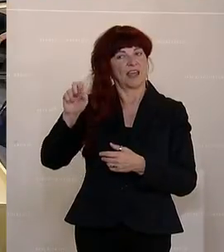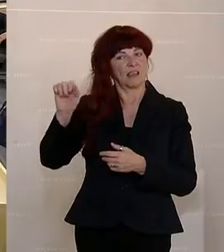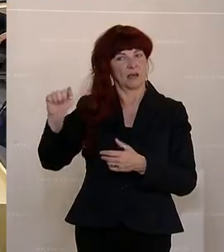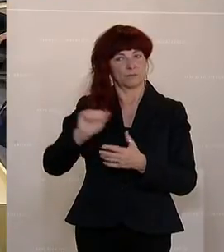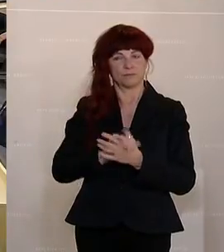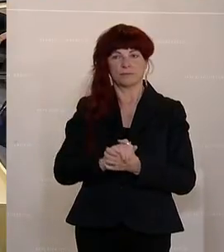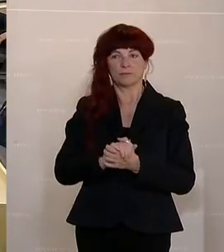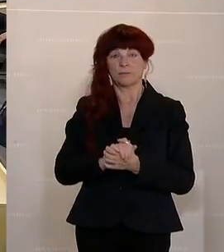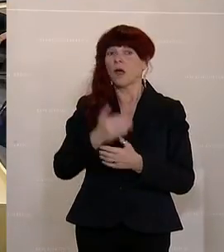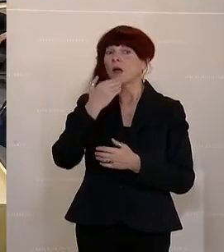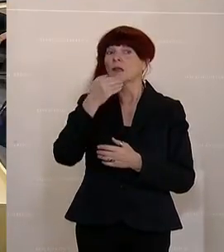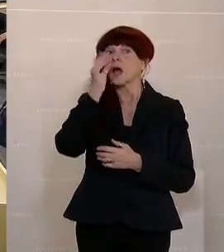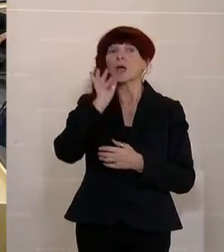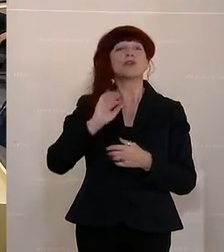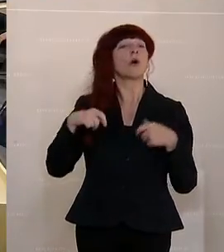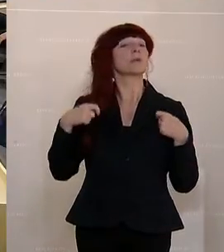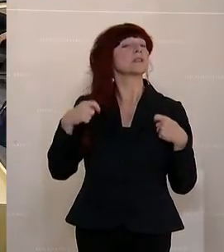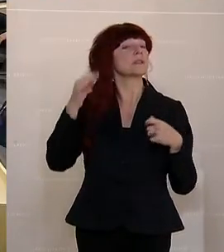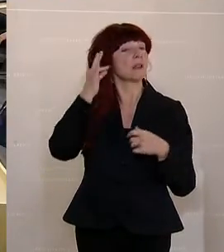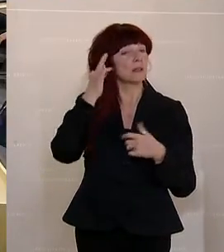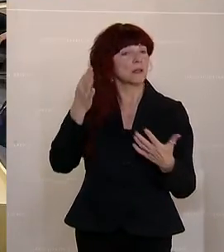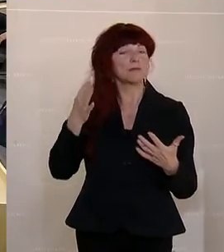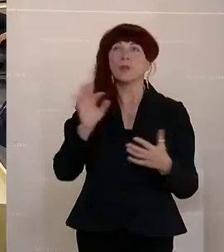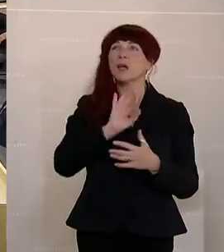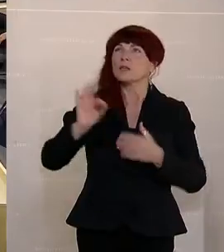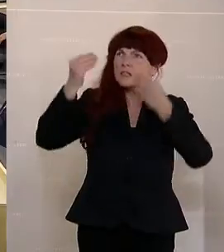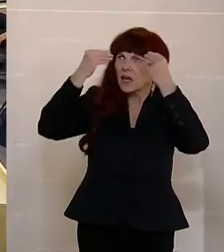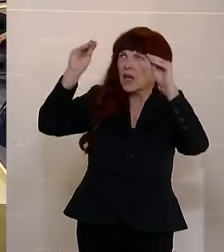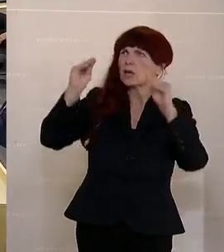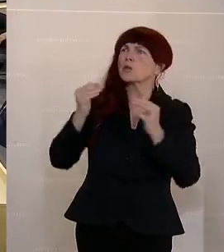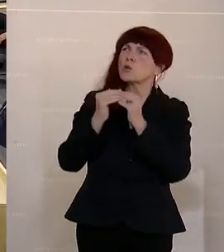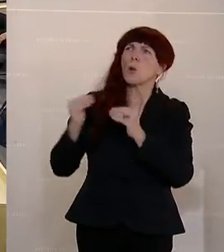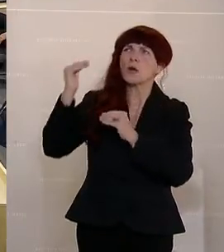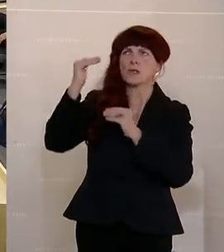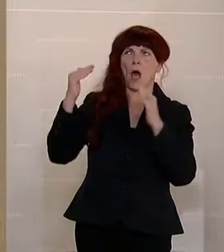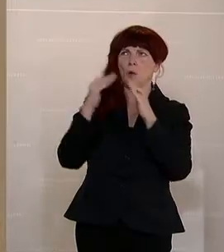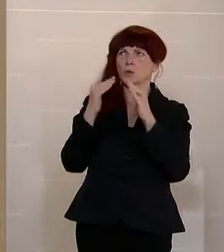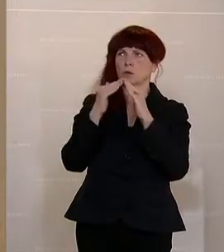Danke, Frau Präsidentin. Sehr geehrtes Hohes Haus, liebe Zuseherinnen und Zuseher.